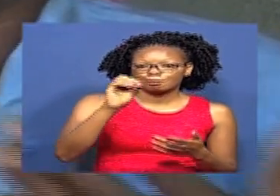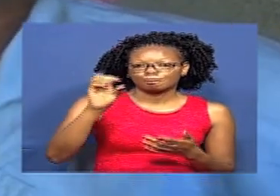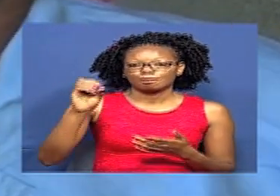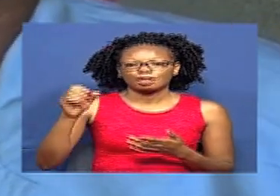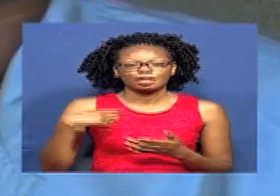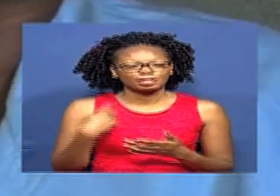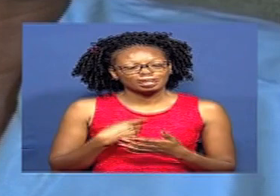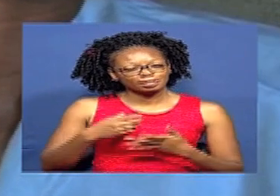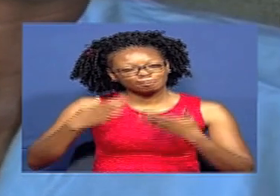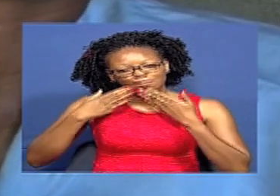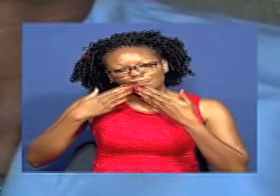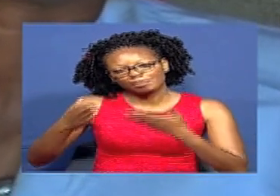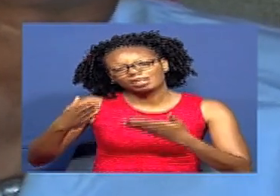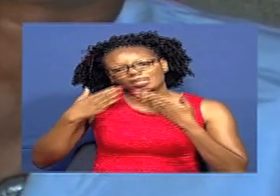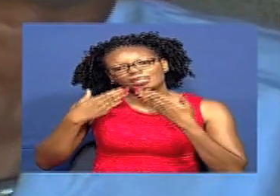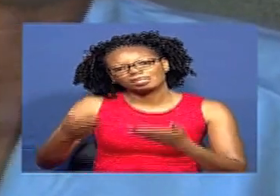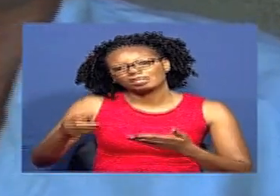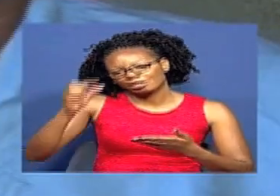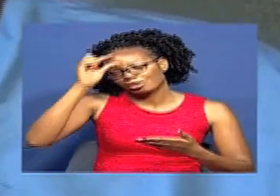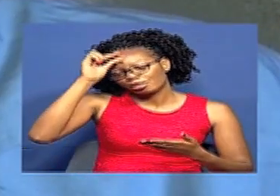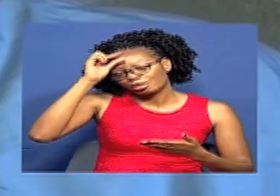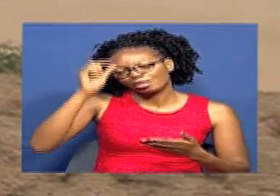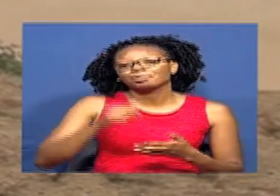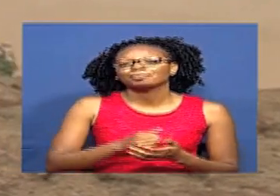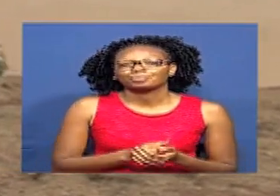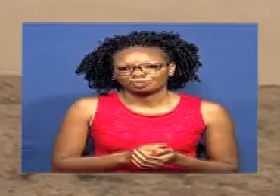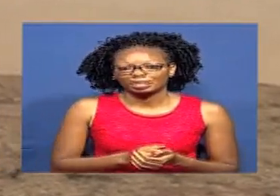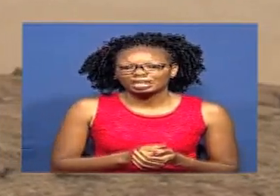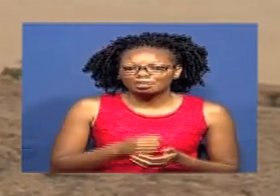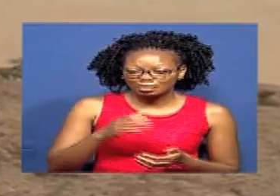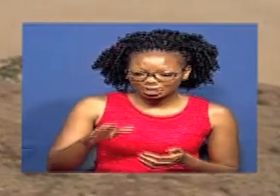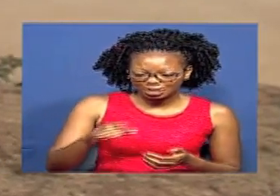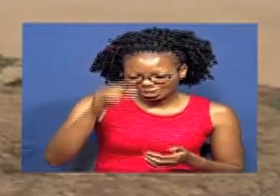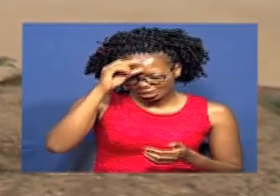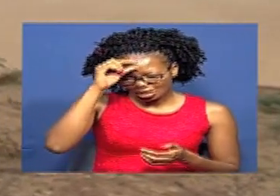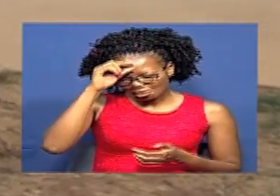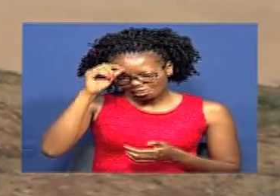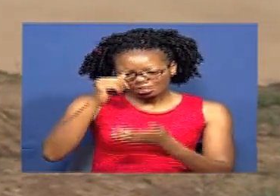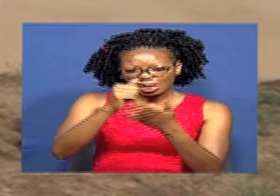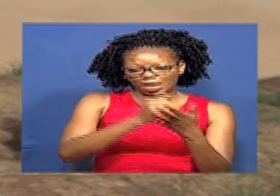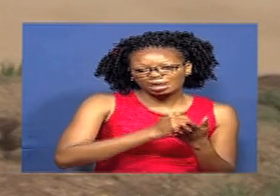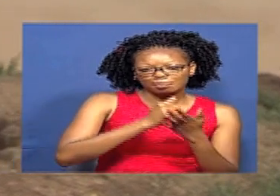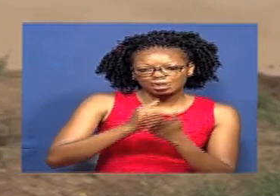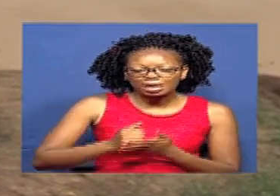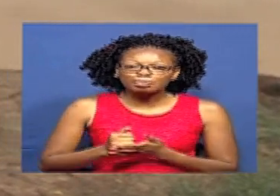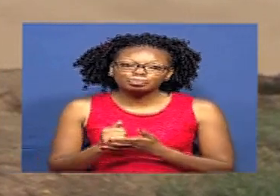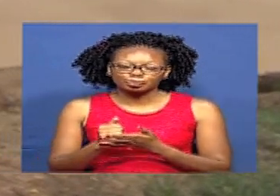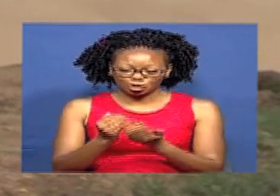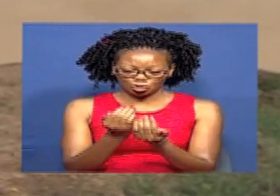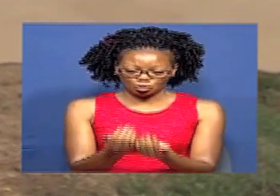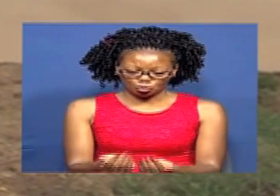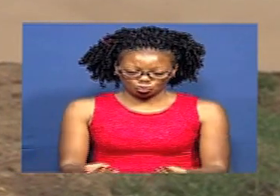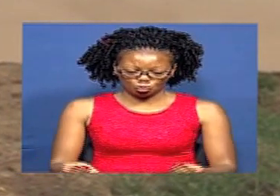Tukapata iyo water plant Kutoka kwa ofisi Agrikacha funyule Yuhudi hizo Ziliwezesha Kutengeneza Water plant